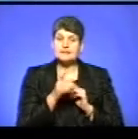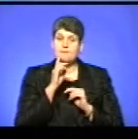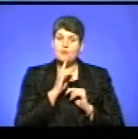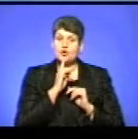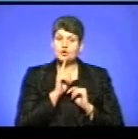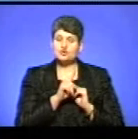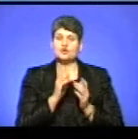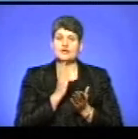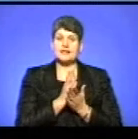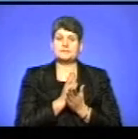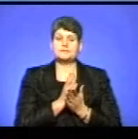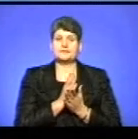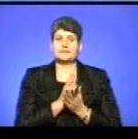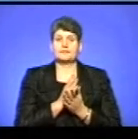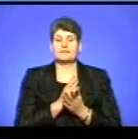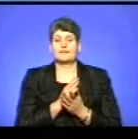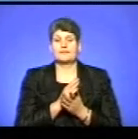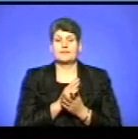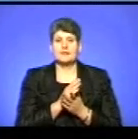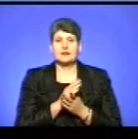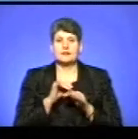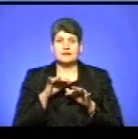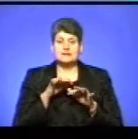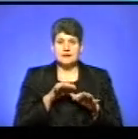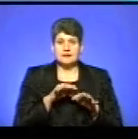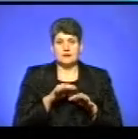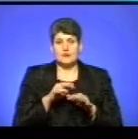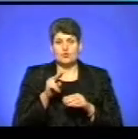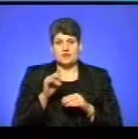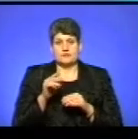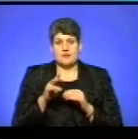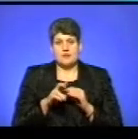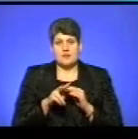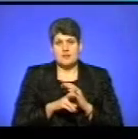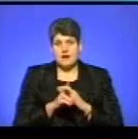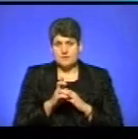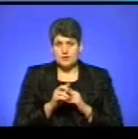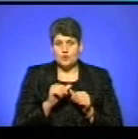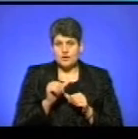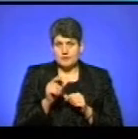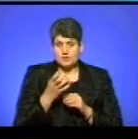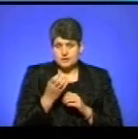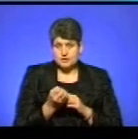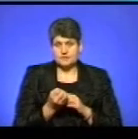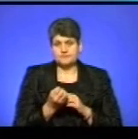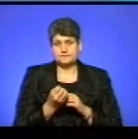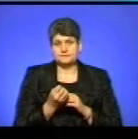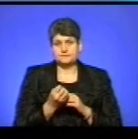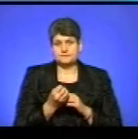є насельники Почаївської лаври. Поки що. Окремо, ще одна репліка щодо